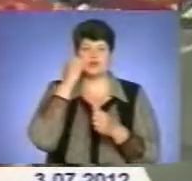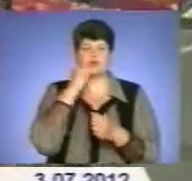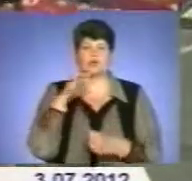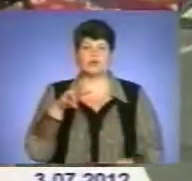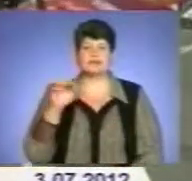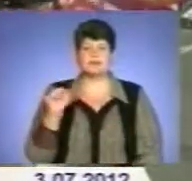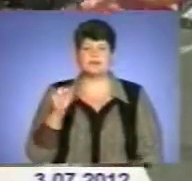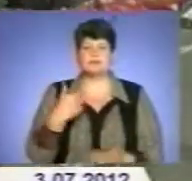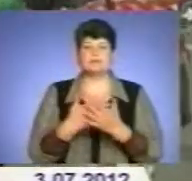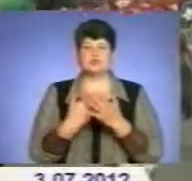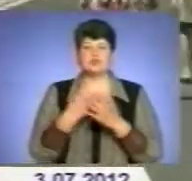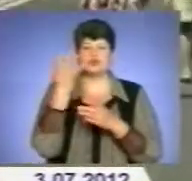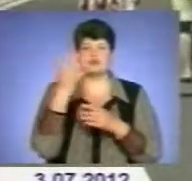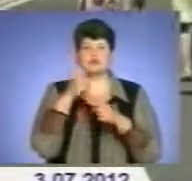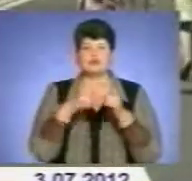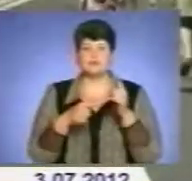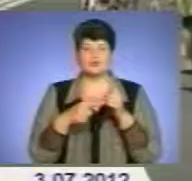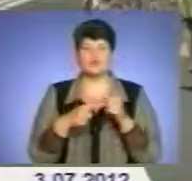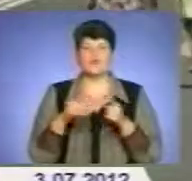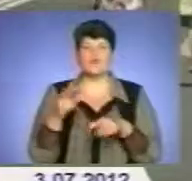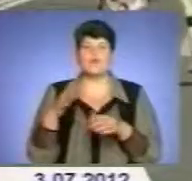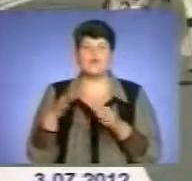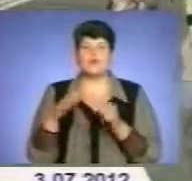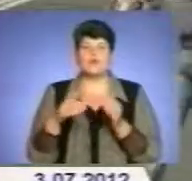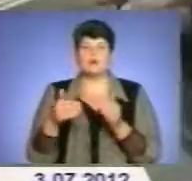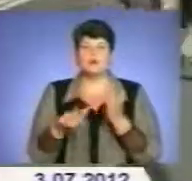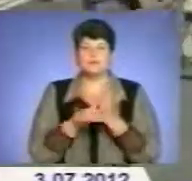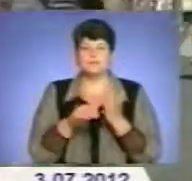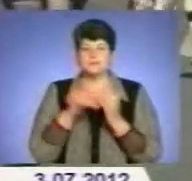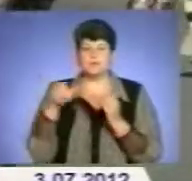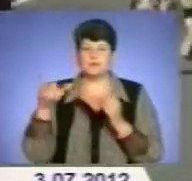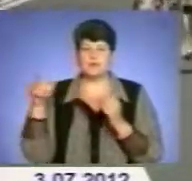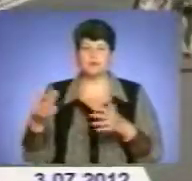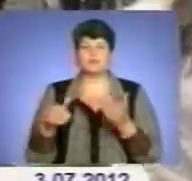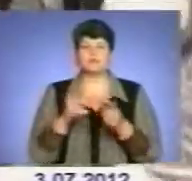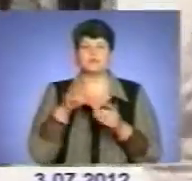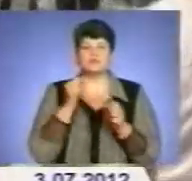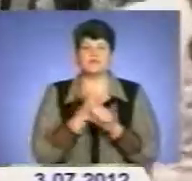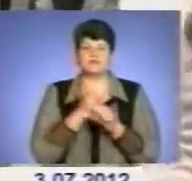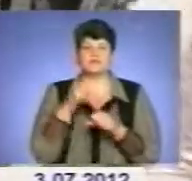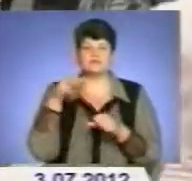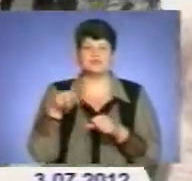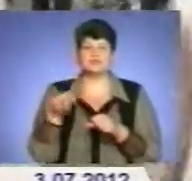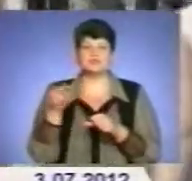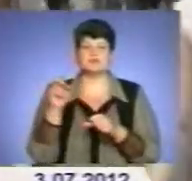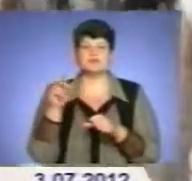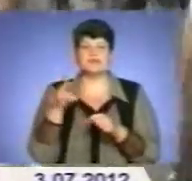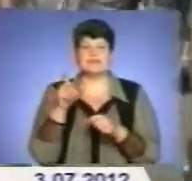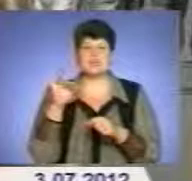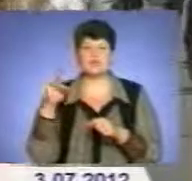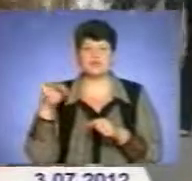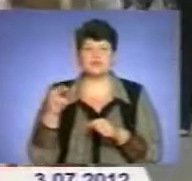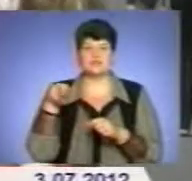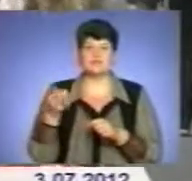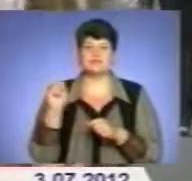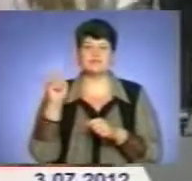Близько 4,5 тисяч волонтерів працювали в Україні під час Євро-2012 у приймаючих містах. Молоді люди, які володіють